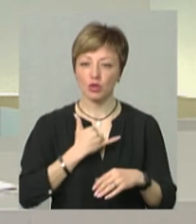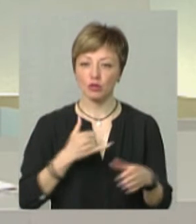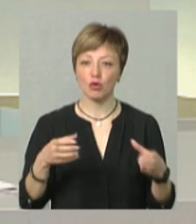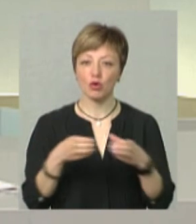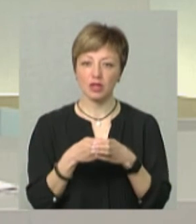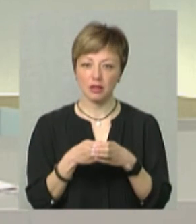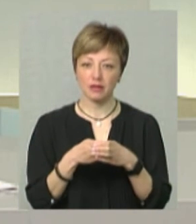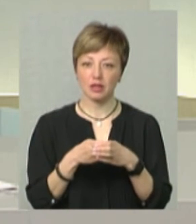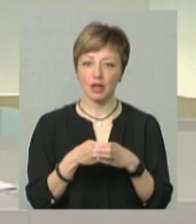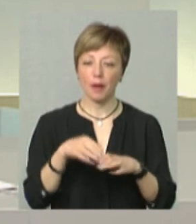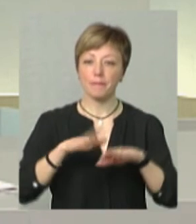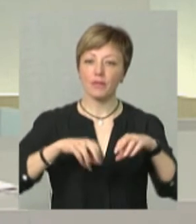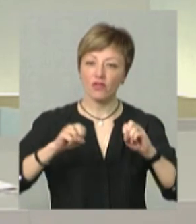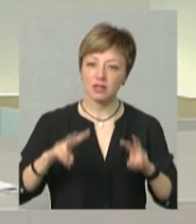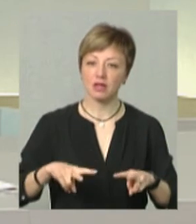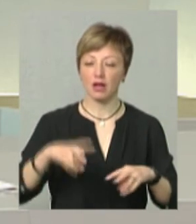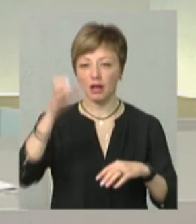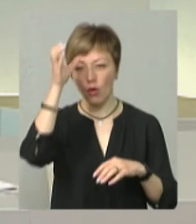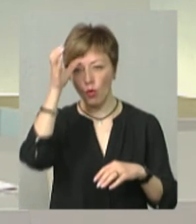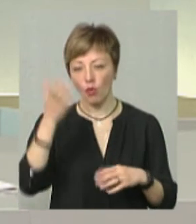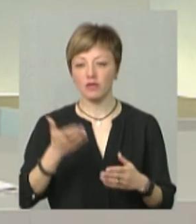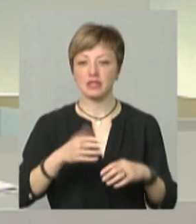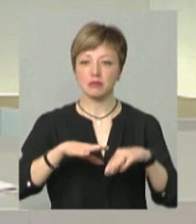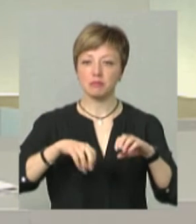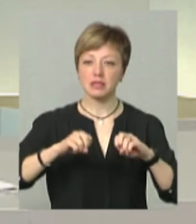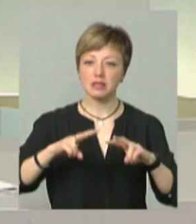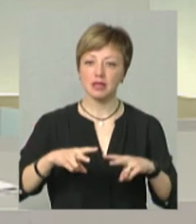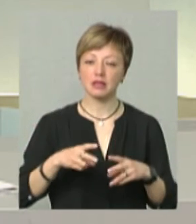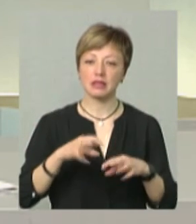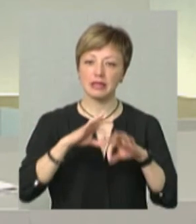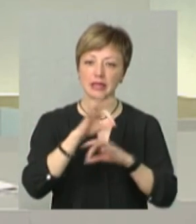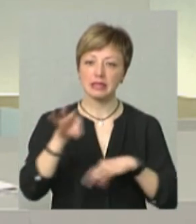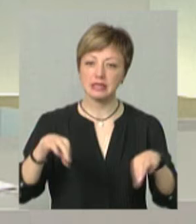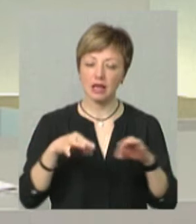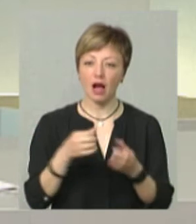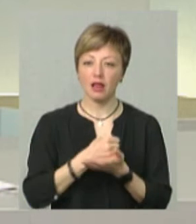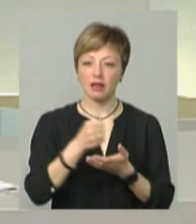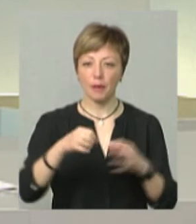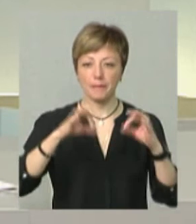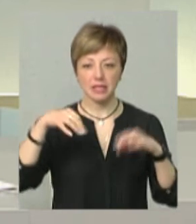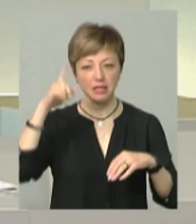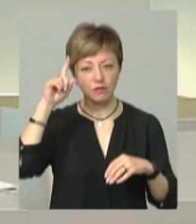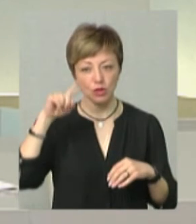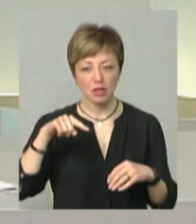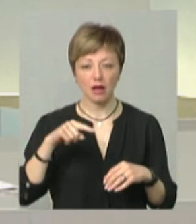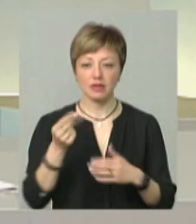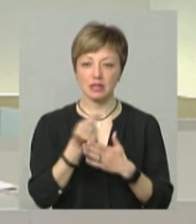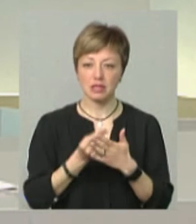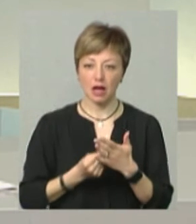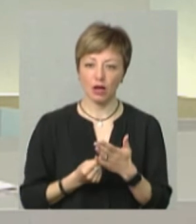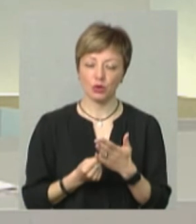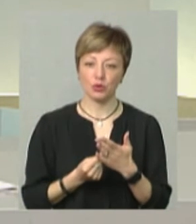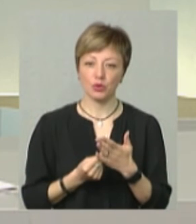колективі професіоналів і науковців з спеціалізацією дизайну кандидатів, мистецтва, знавства, дизайну,